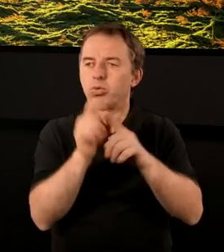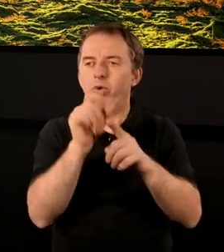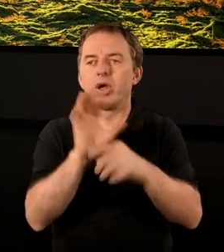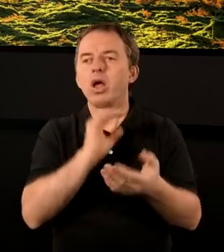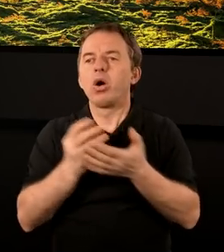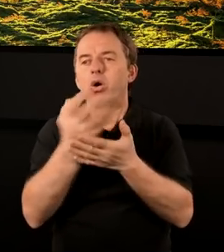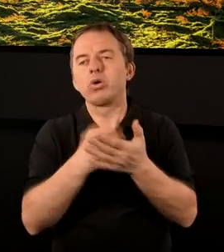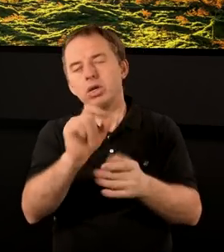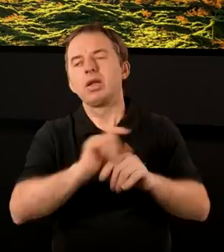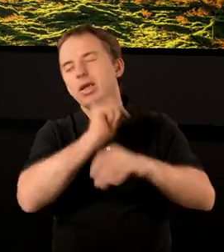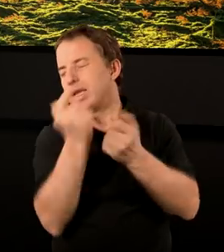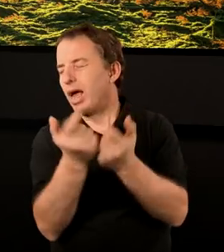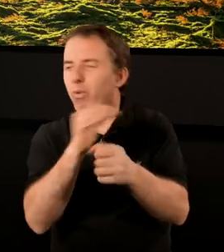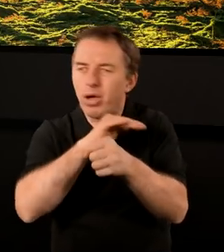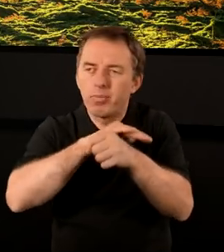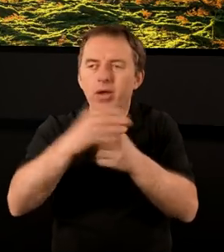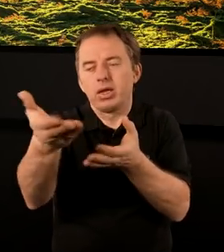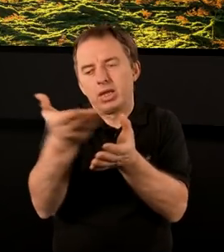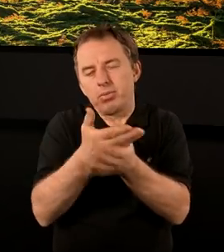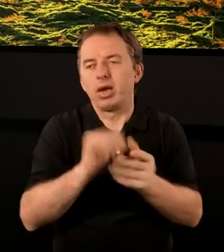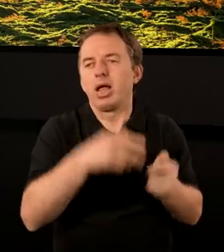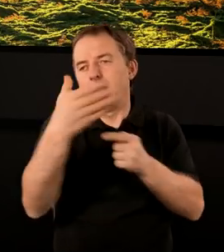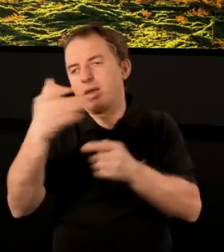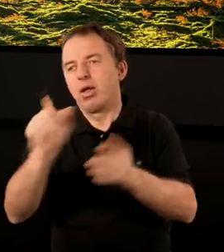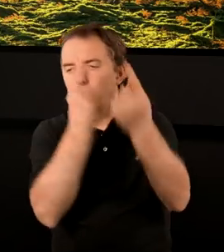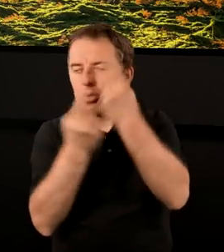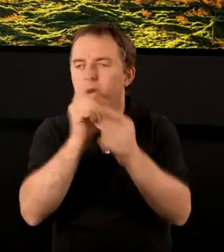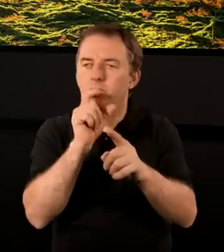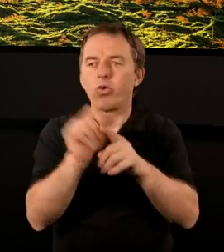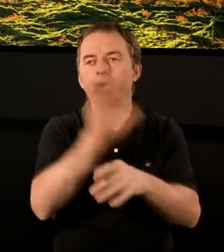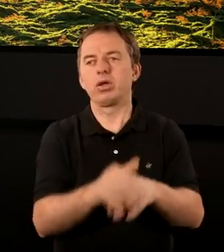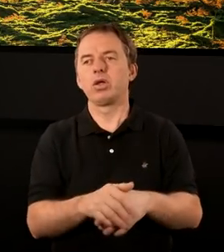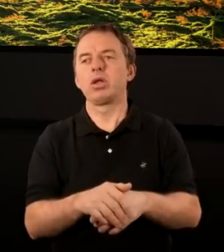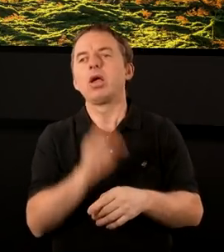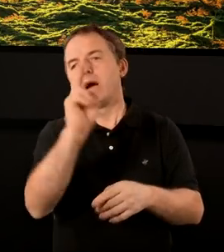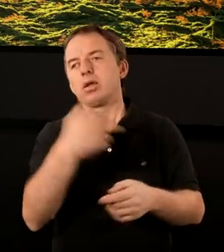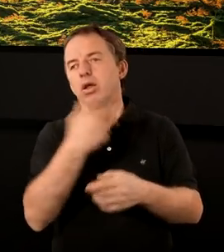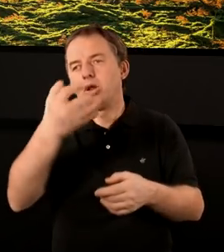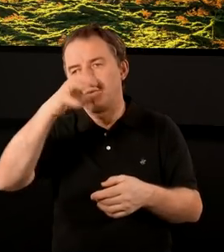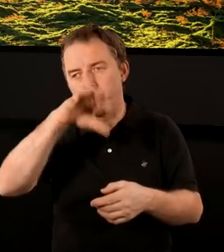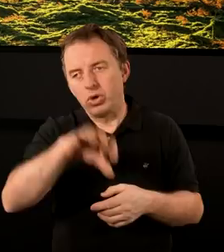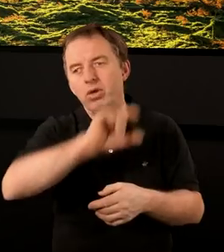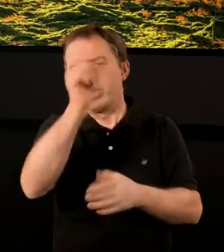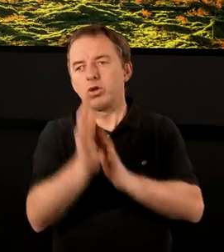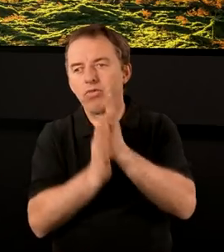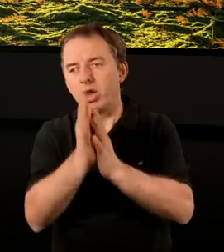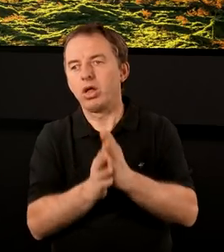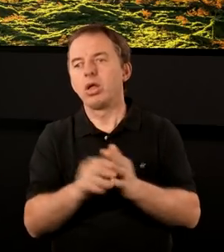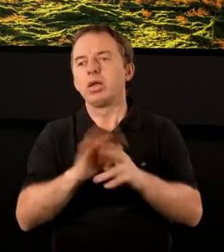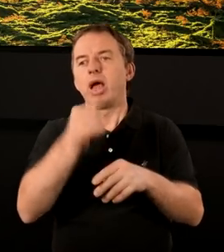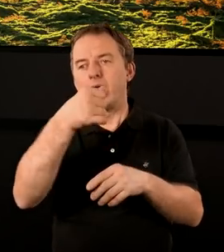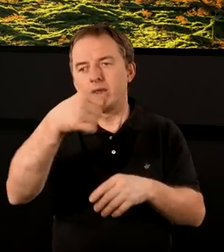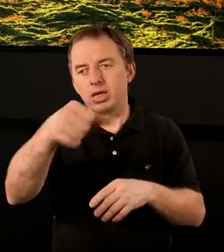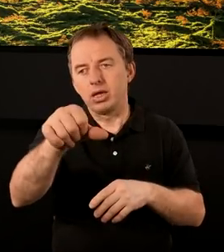Słowem Bożym i korzystać z niego w całej pełni. Dlatego zapraszam na kolejne rozważanie Słowa Bożego też do naszego zboru tutaj w Podkowie Leśnej